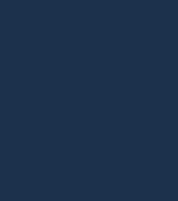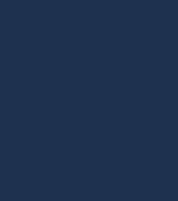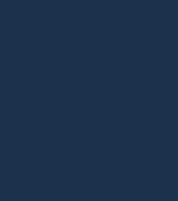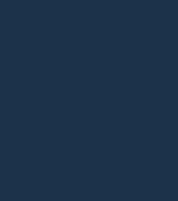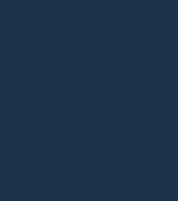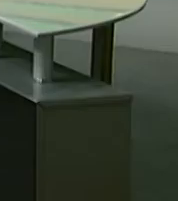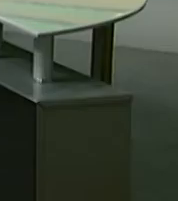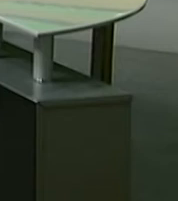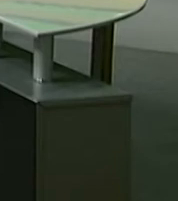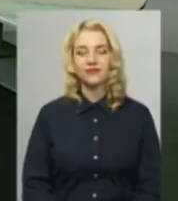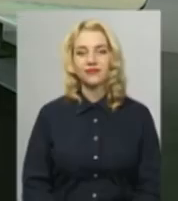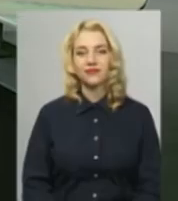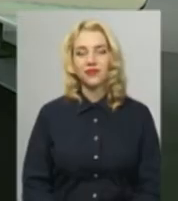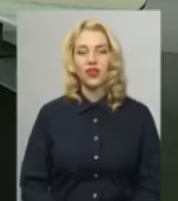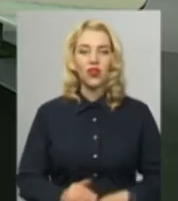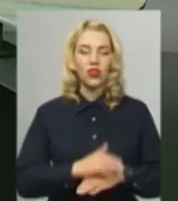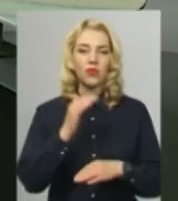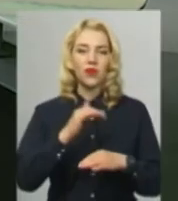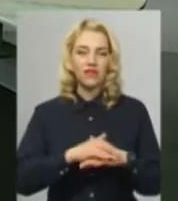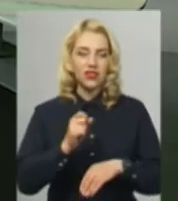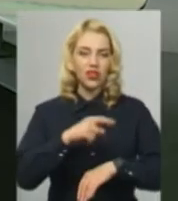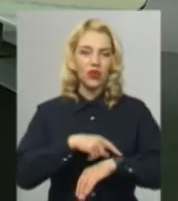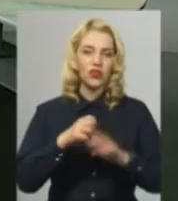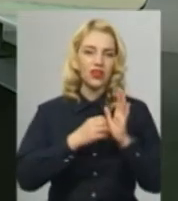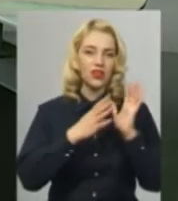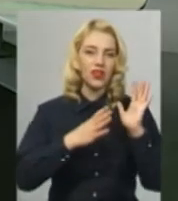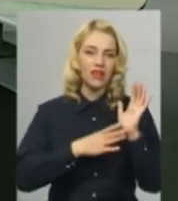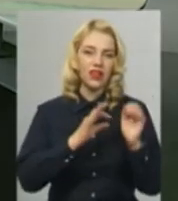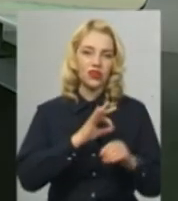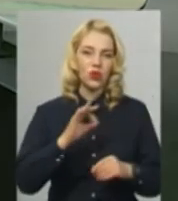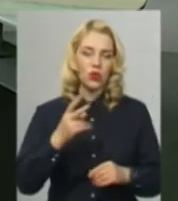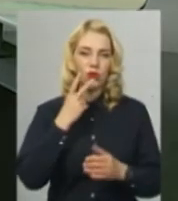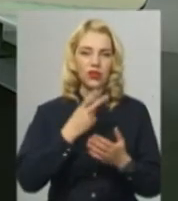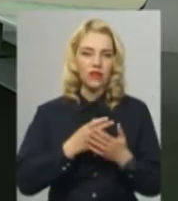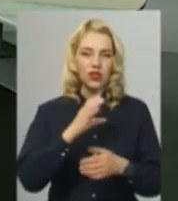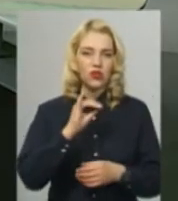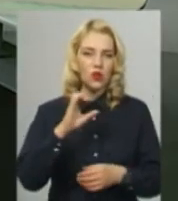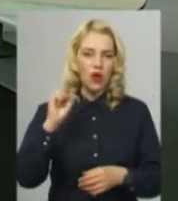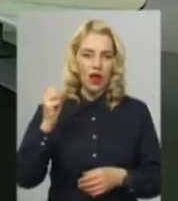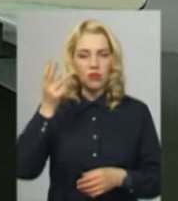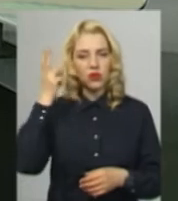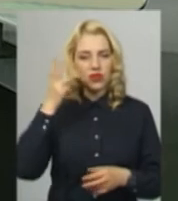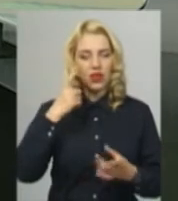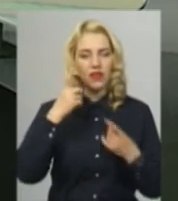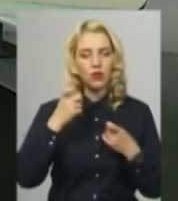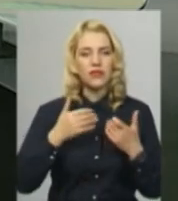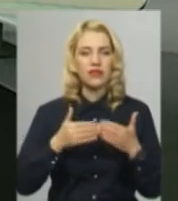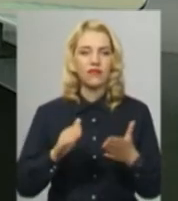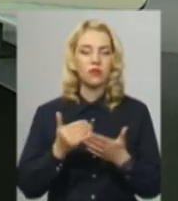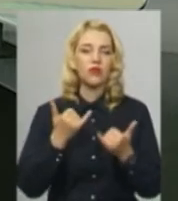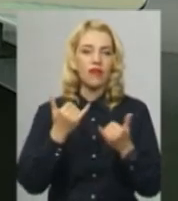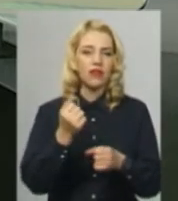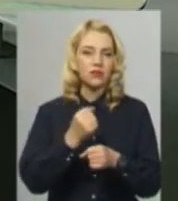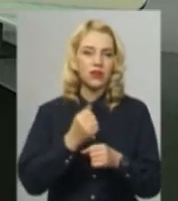Музика Доброго вечора на годиннику 19.00 в ефірі ЮА «Поділля» інформаційний випуск. У студії для вас